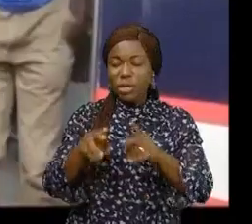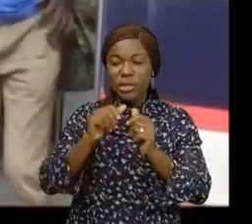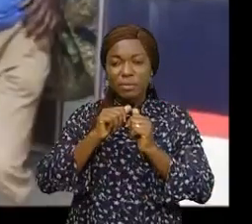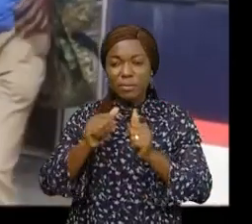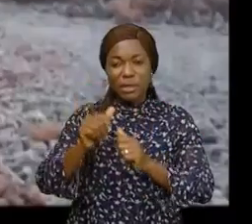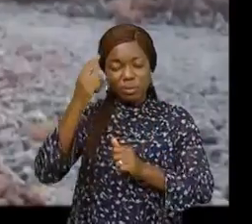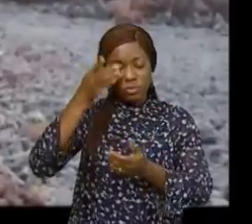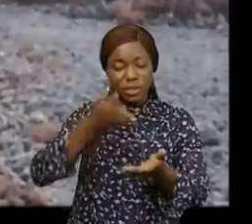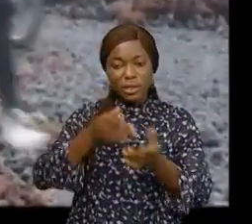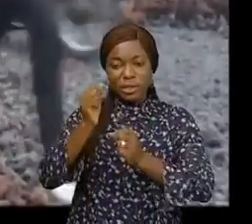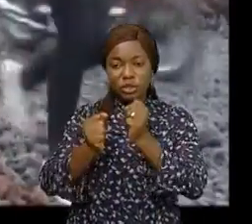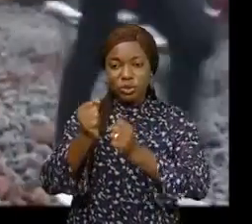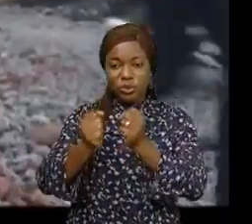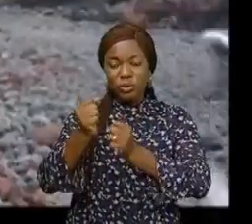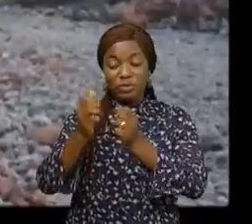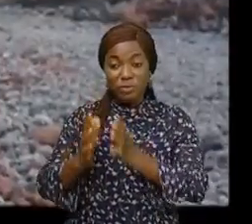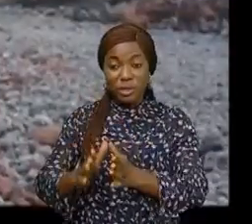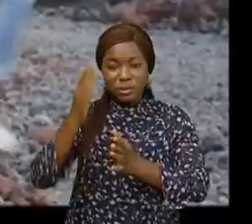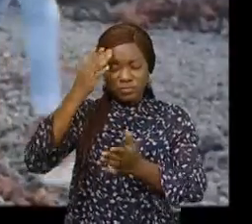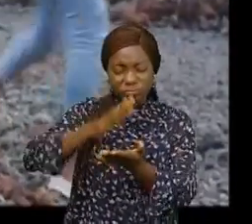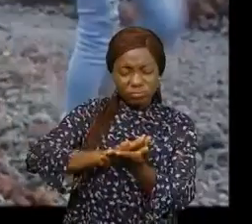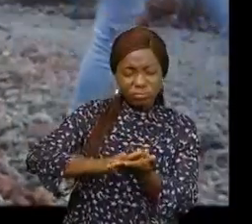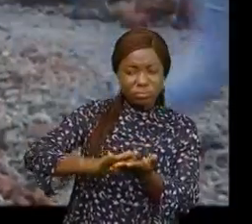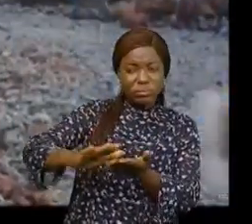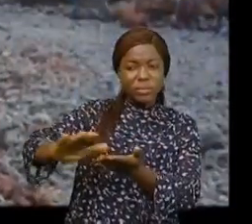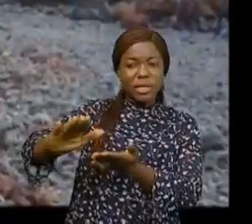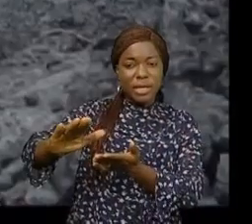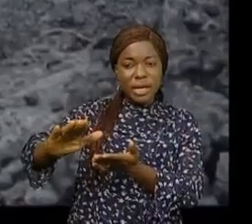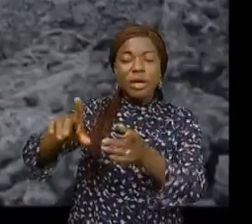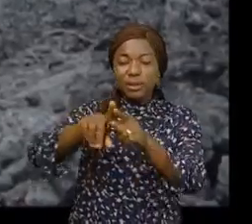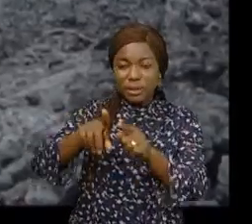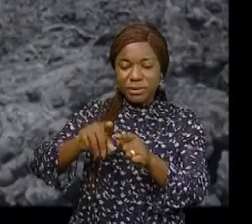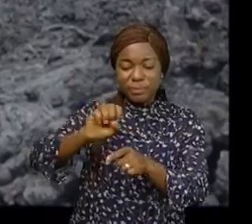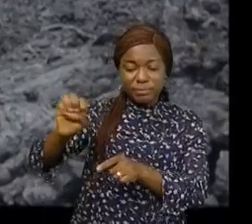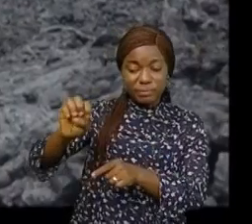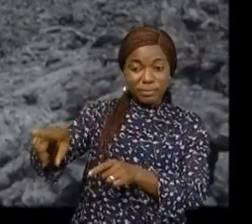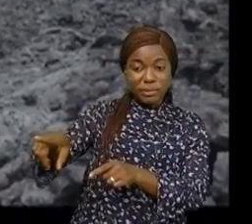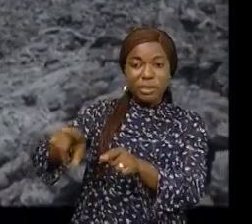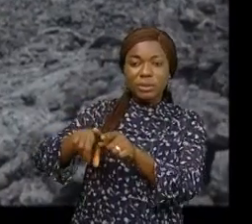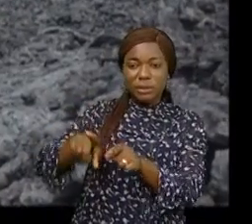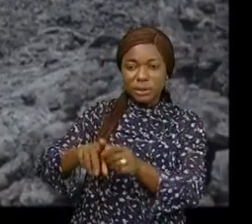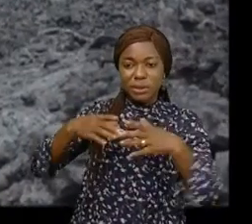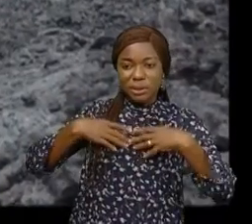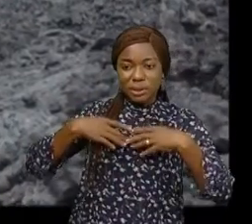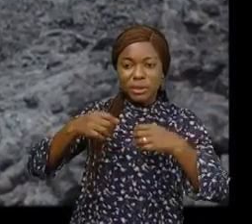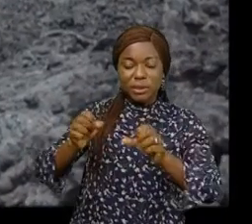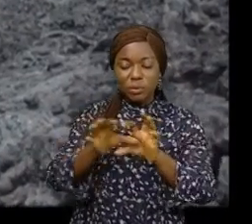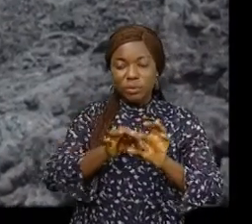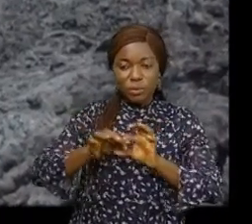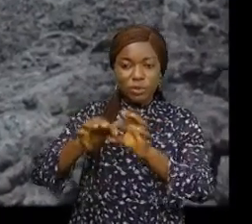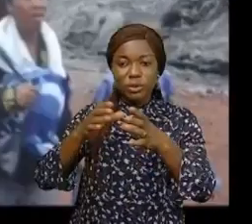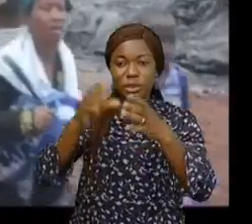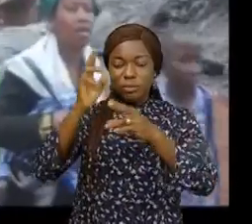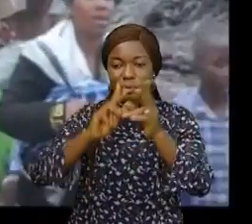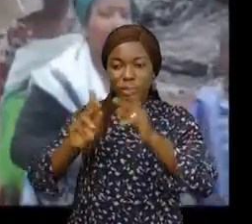à eux. Les conducteurs des travaux de remblayage et décapage de cette partie de la route ont dit que grâce à la collaboration de la